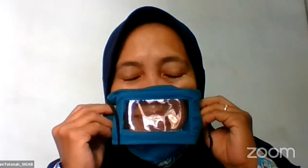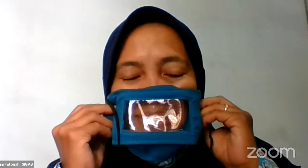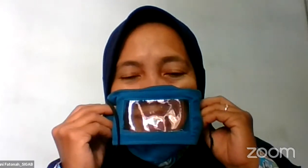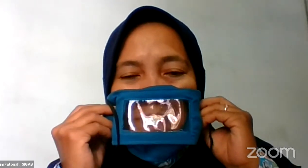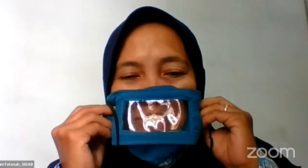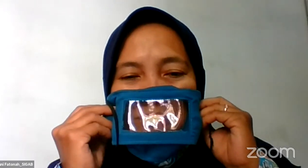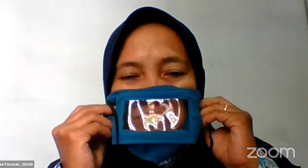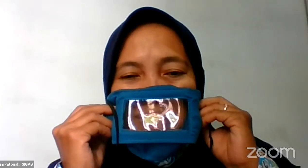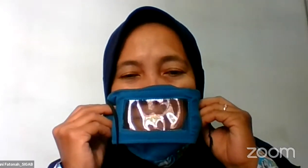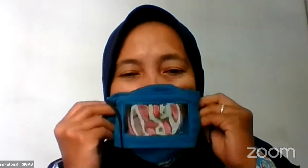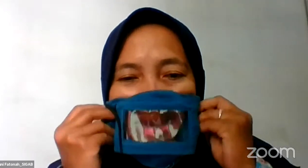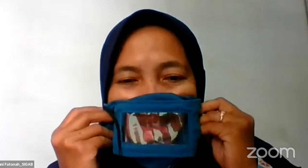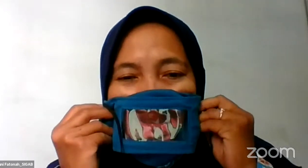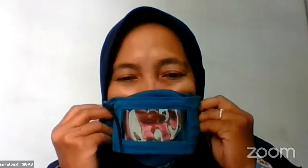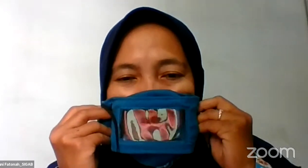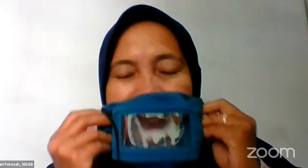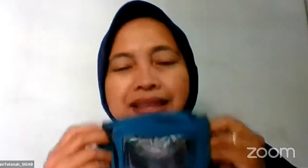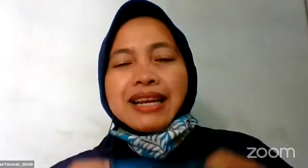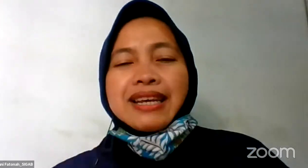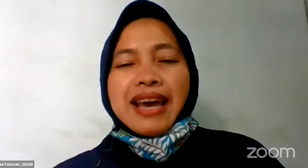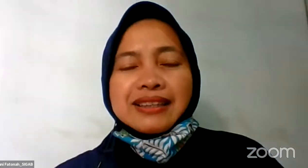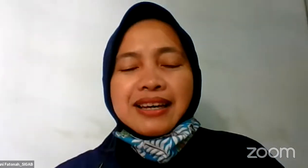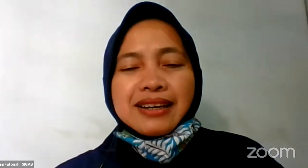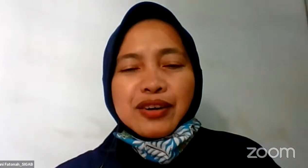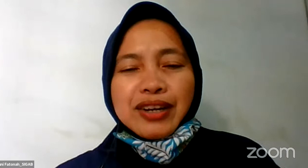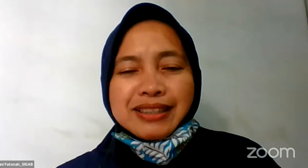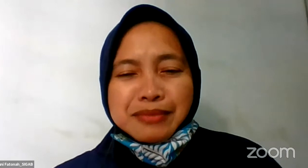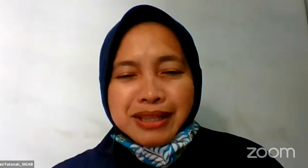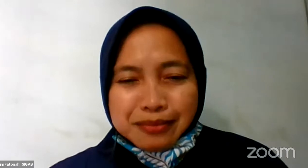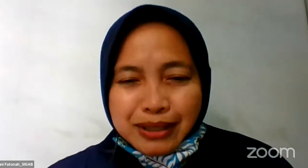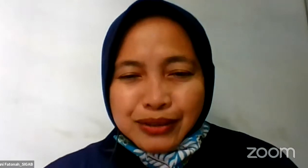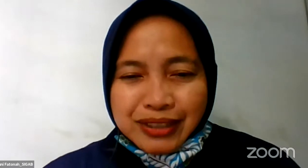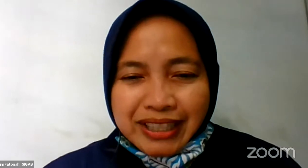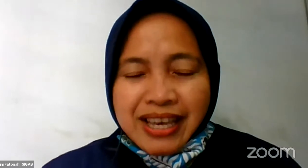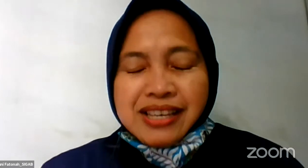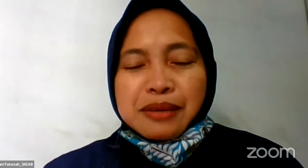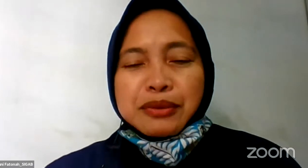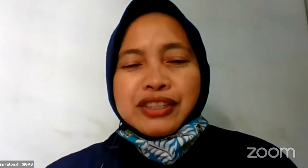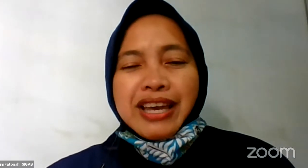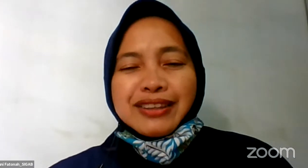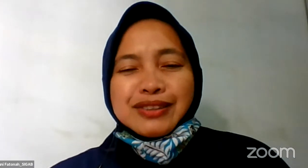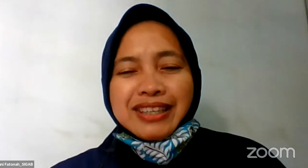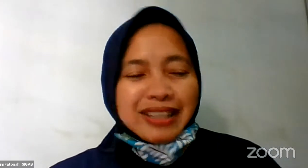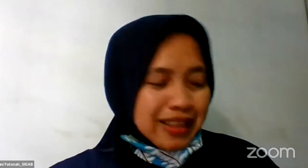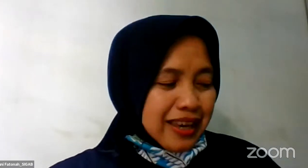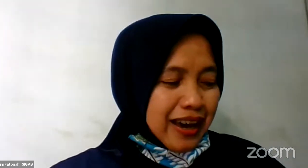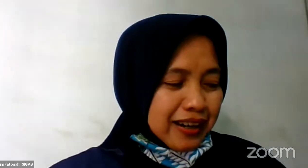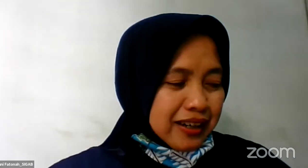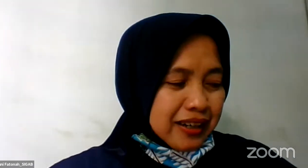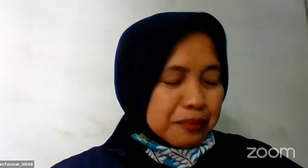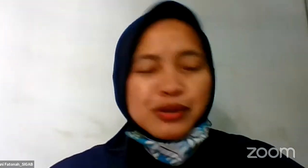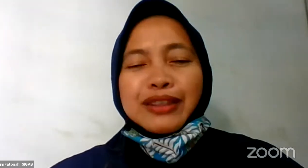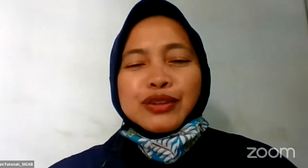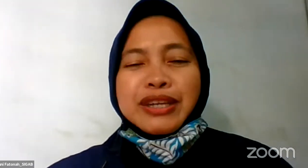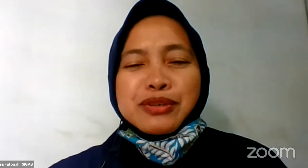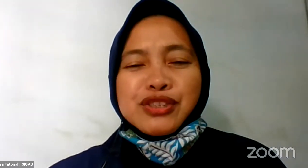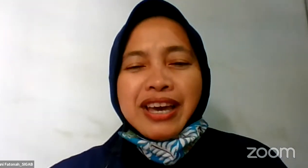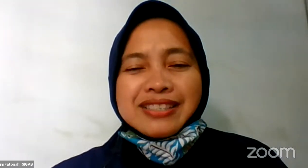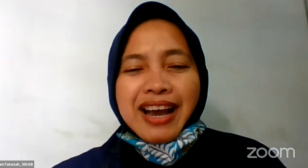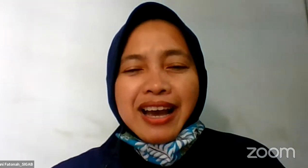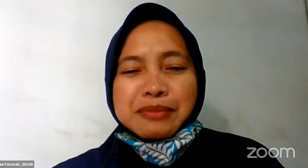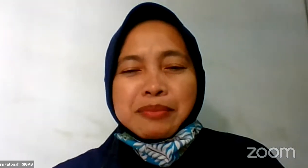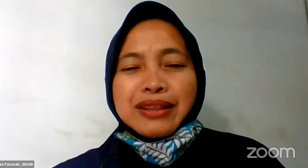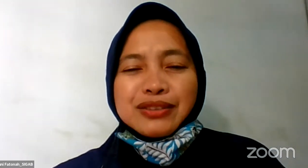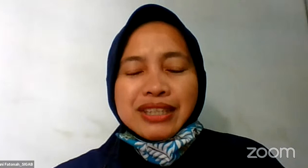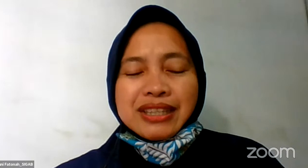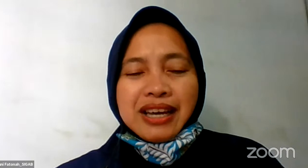Kami Ucapkan Bisa Terlihat Oleh Teman-teman Tuli Sebetulnya Itu Kita Yang Bukan Tuli Pun